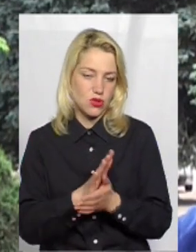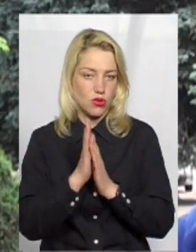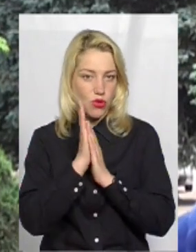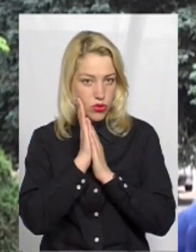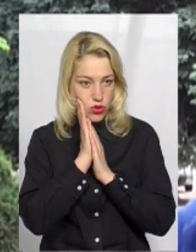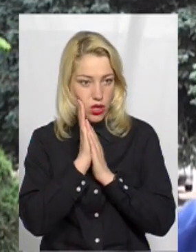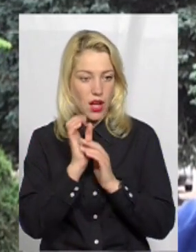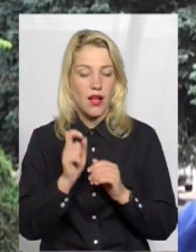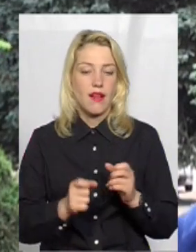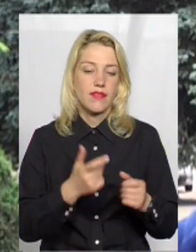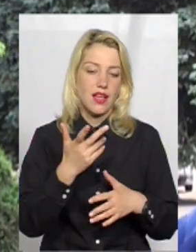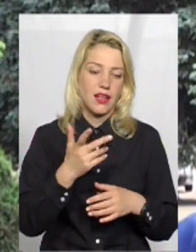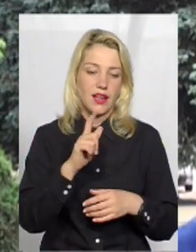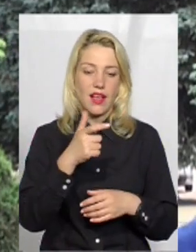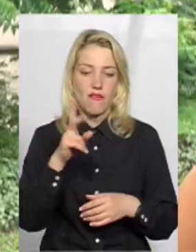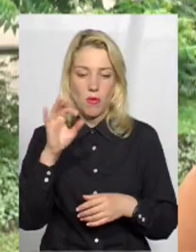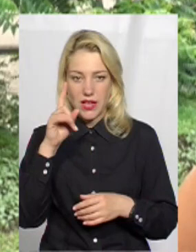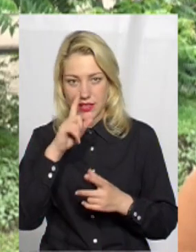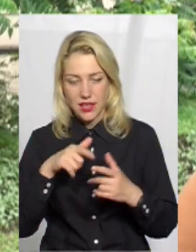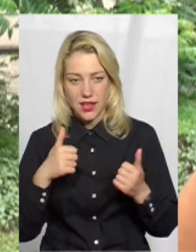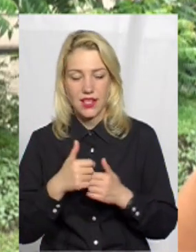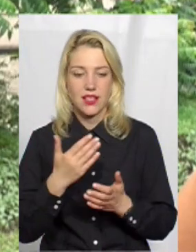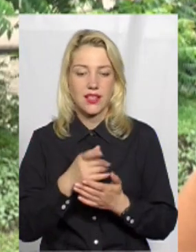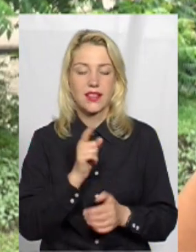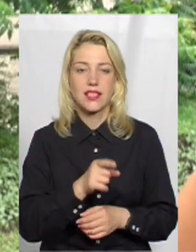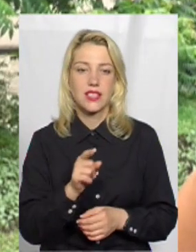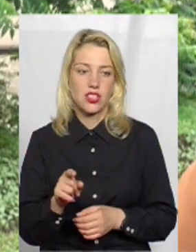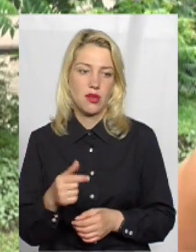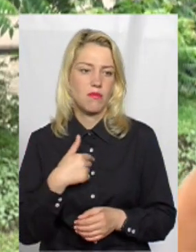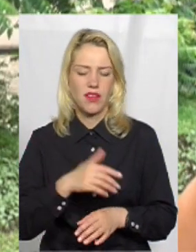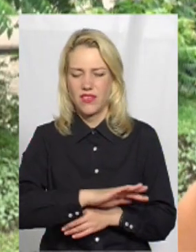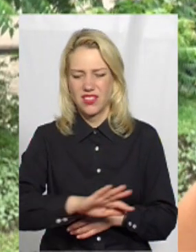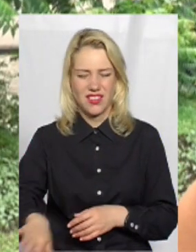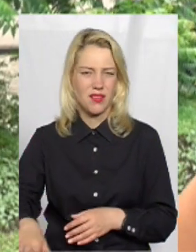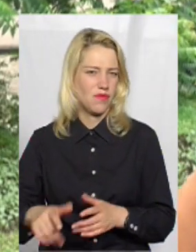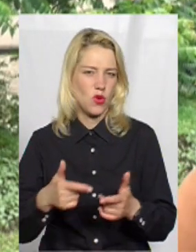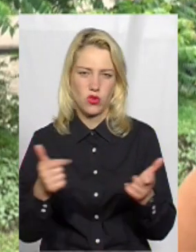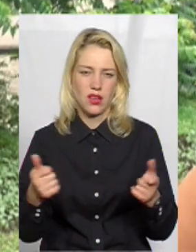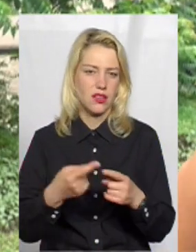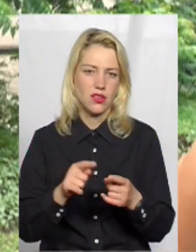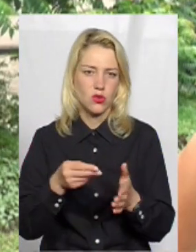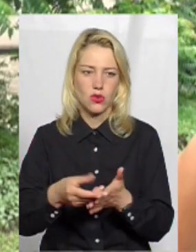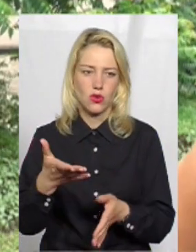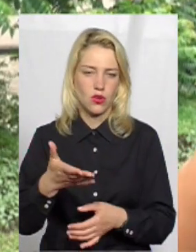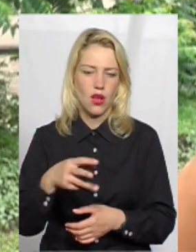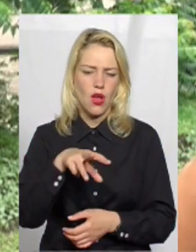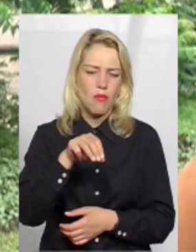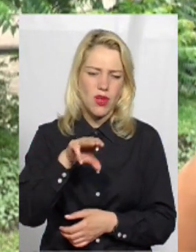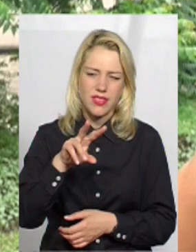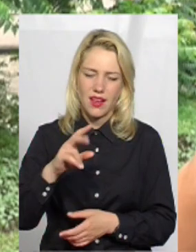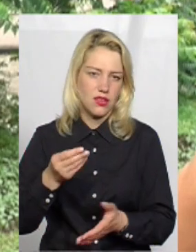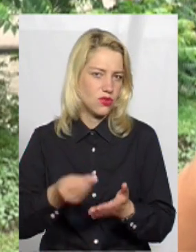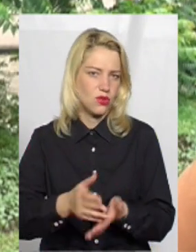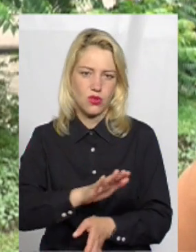деяких європейських країнах їх тисячі. Ми, по-перше, відкидаємо відразу готелі, це дорого. Навіть мотелі якісь попроще,